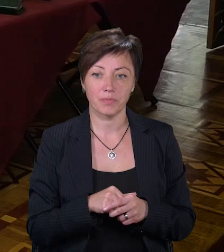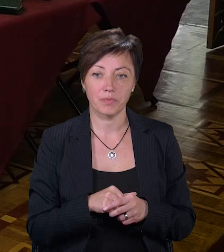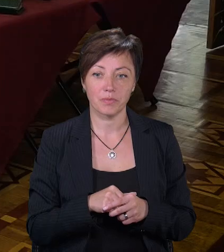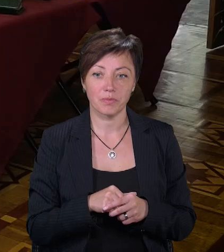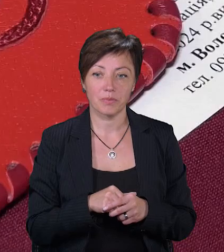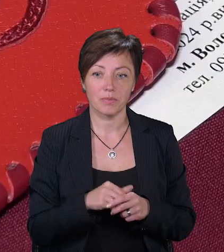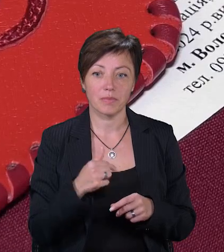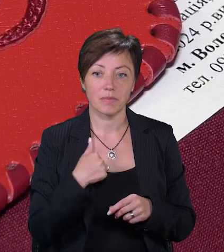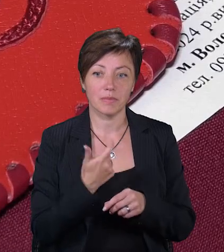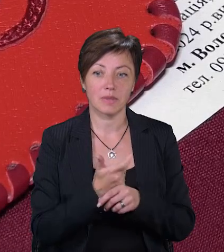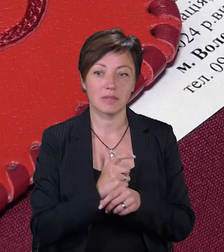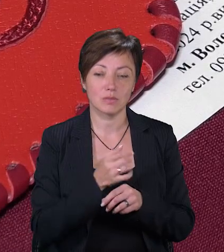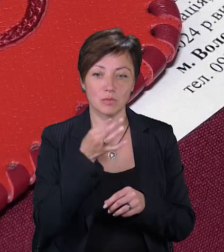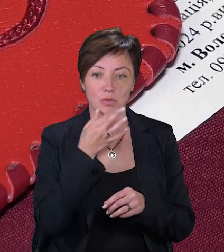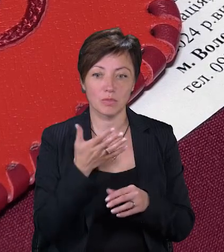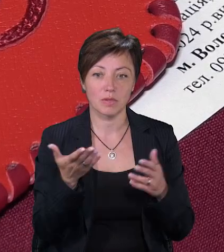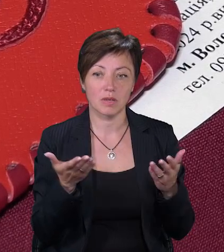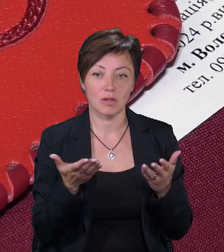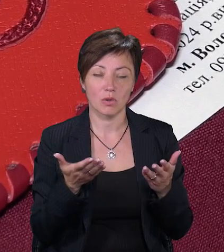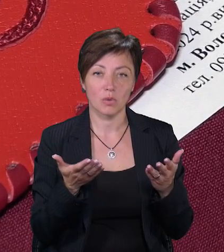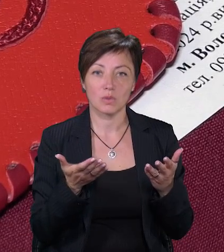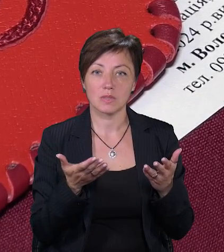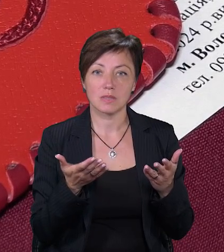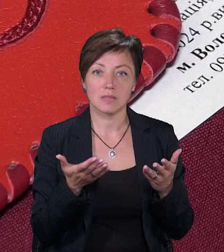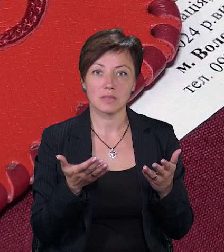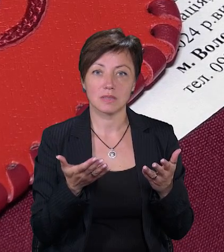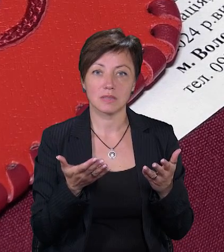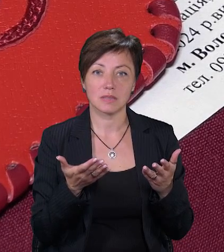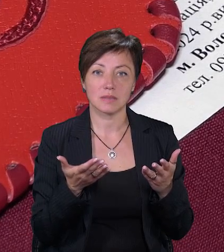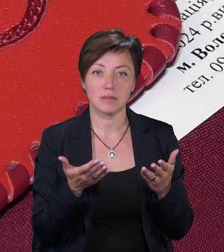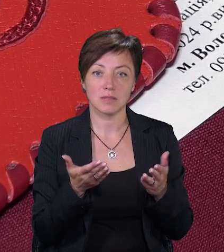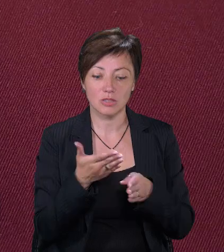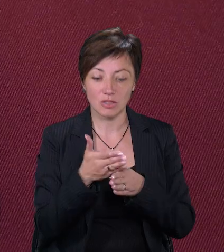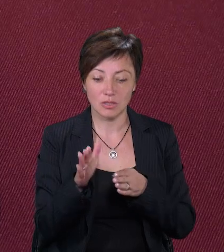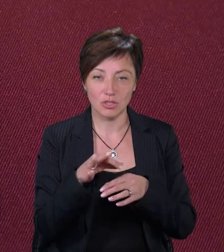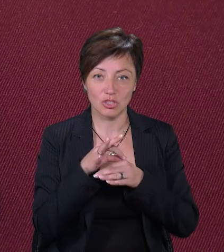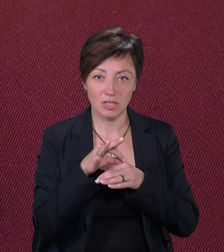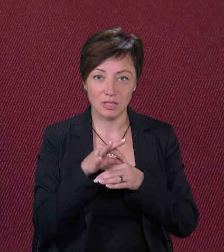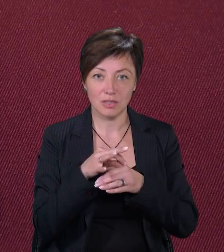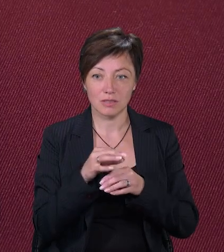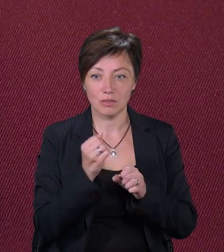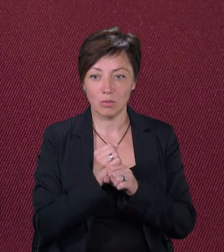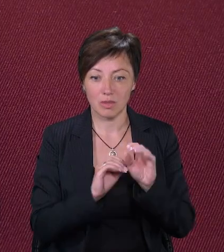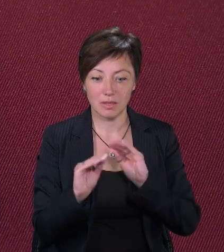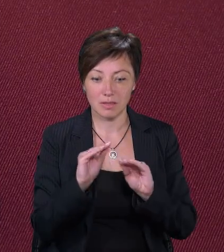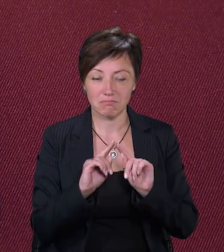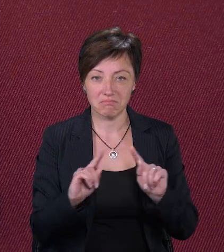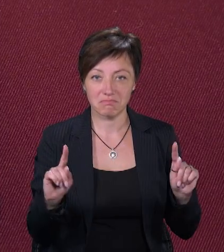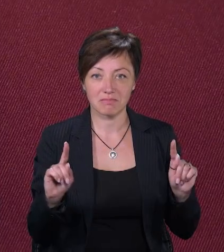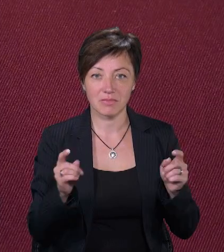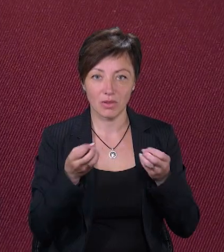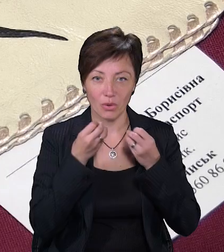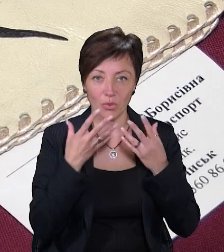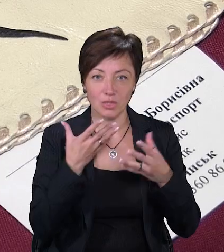Мені воно подобається, от з якогось такого невеличкого шматка шкіри, от зробити щось таке, дійсно,